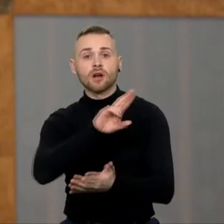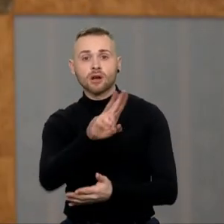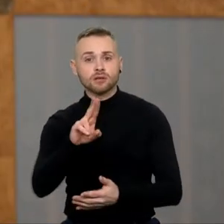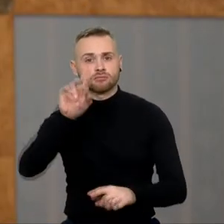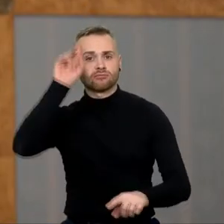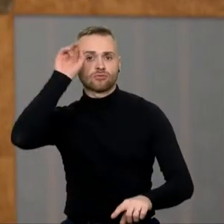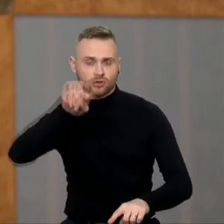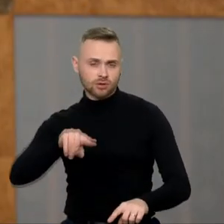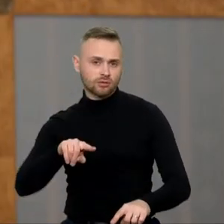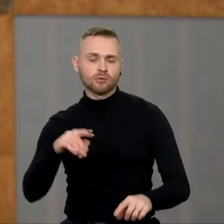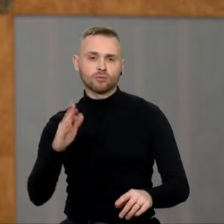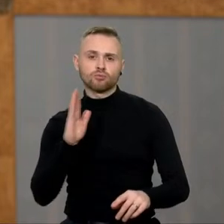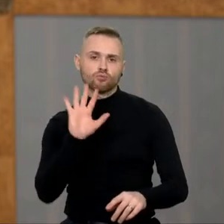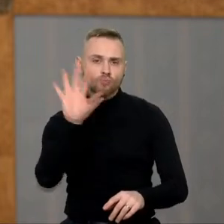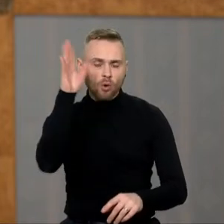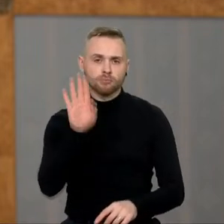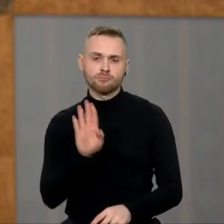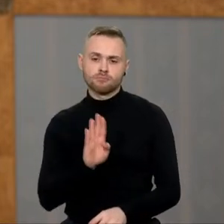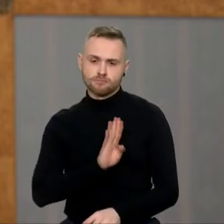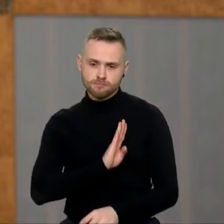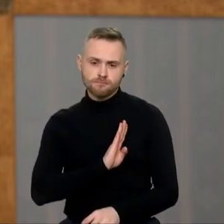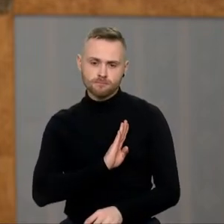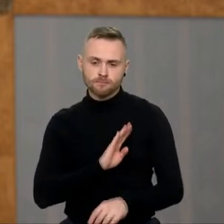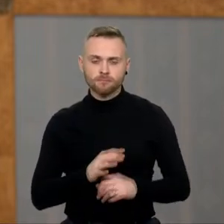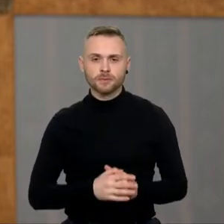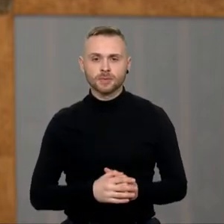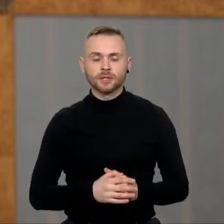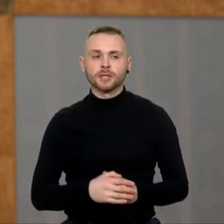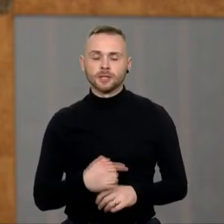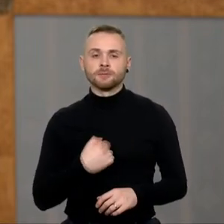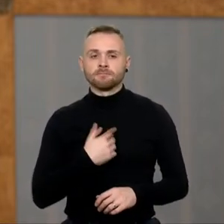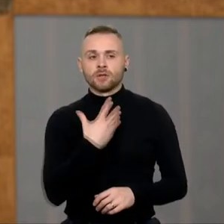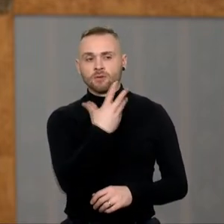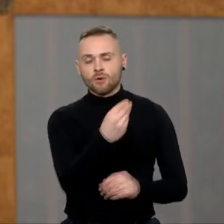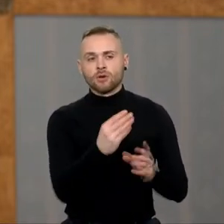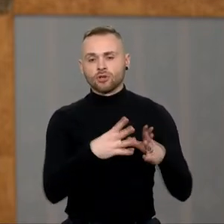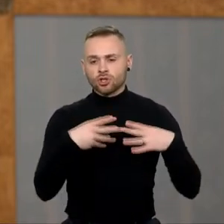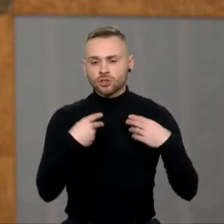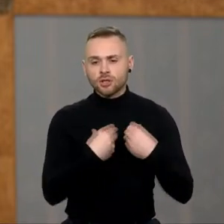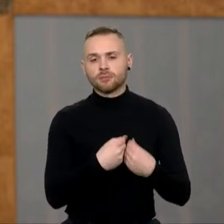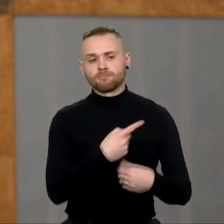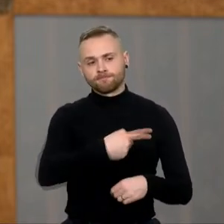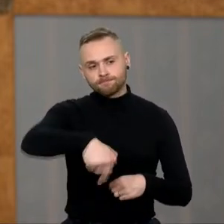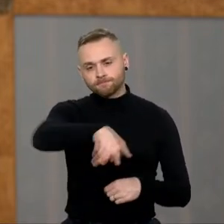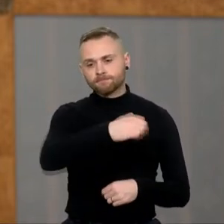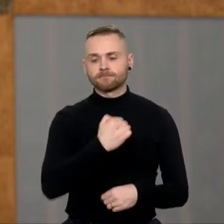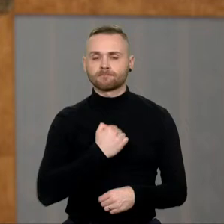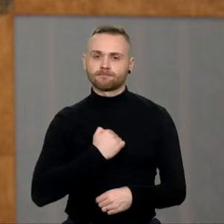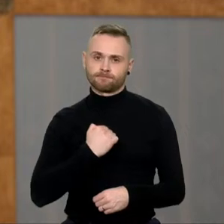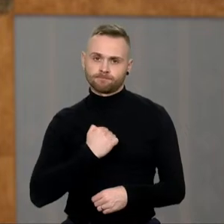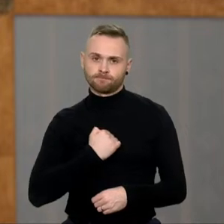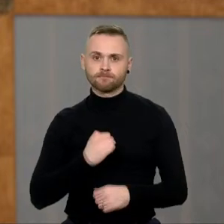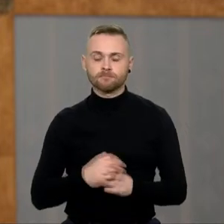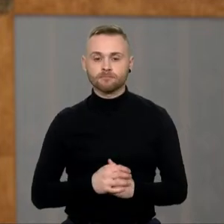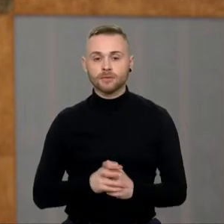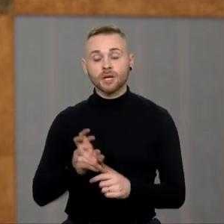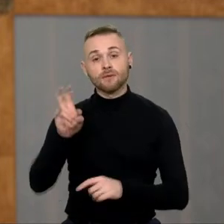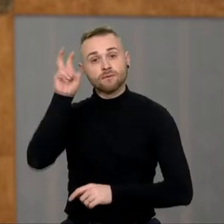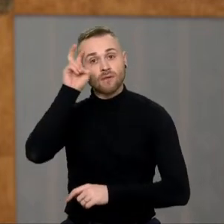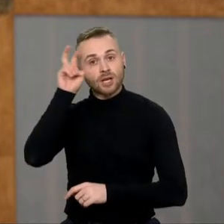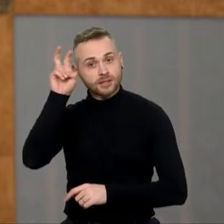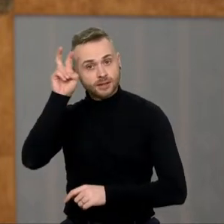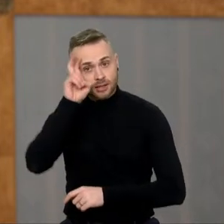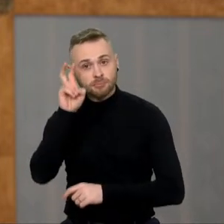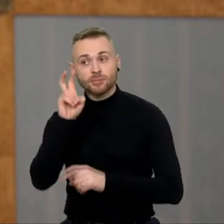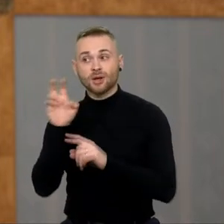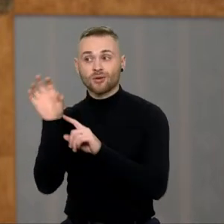didžiausią auką. Taip ir atsitiko. Išreikškio, užvojo tojo artimėsiams. Valstybė be jokios abejonas nepamirš